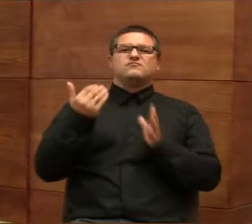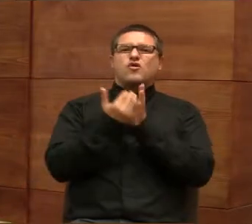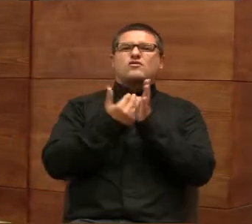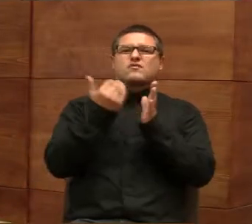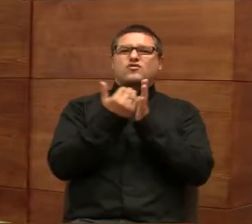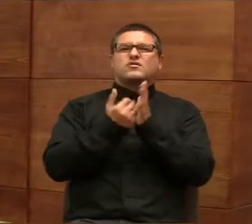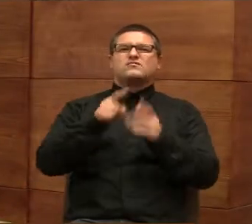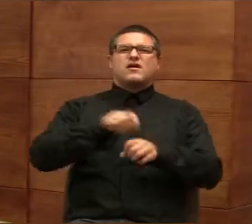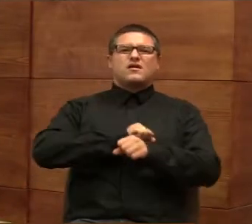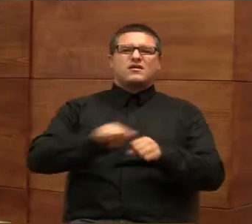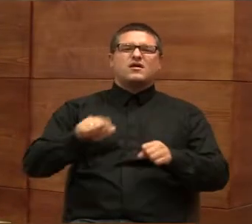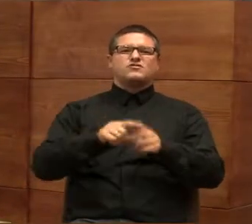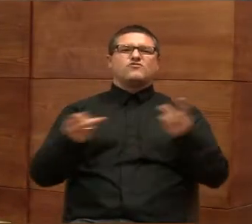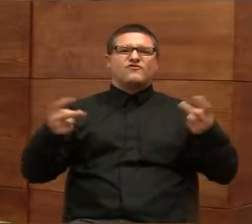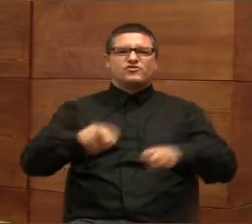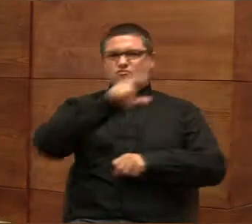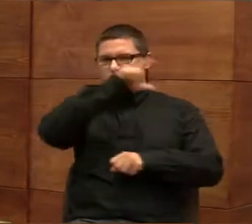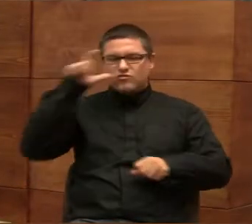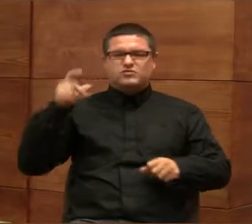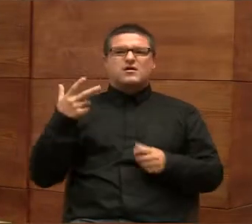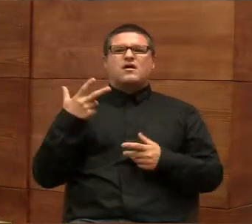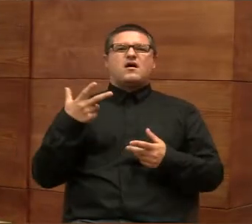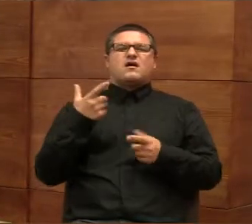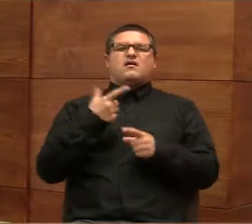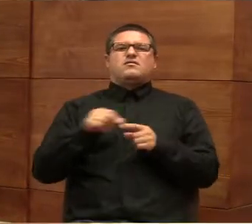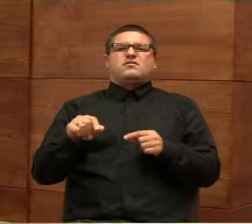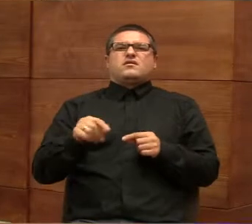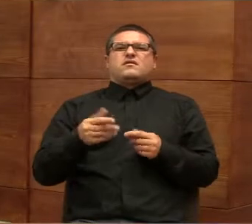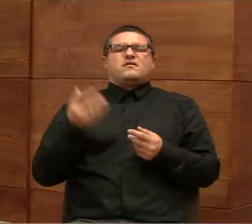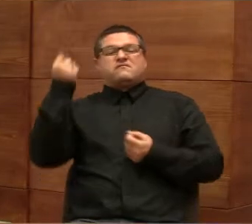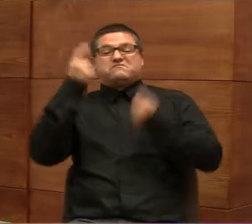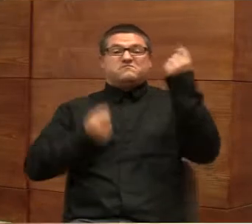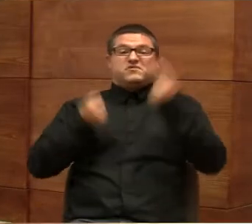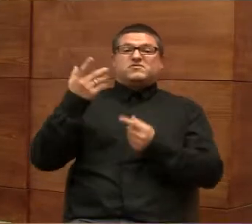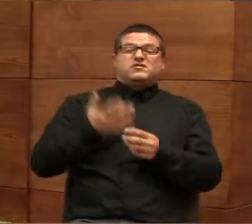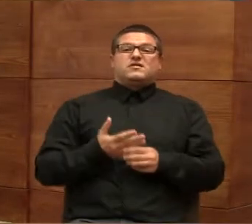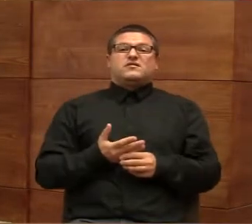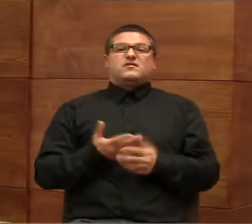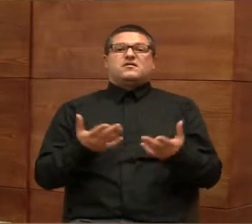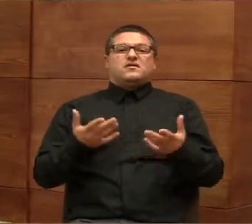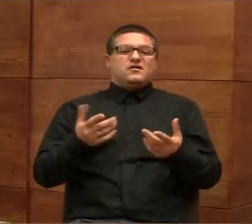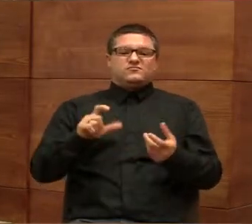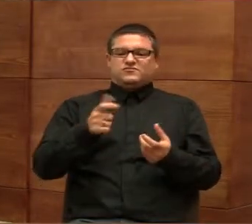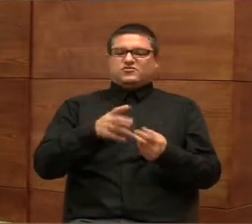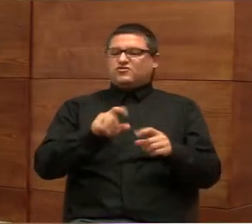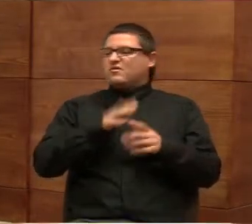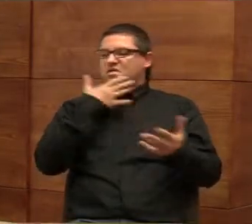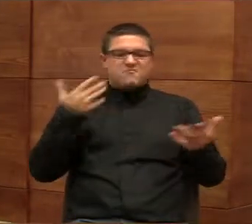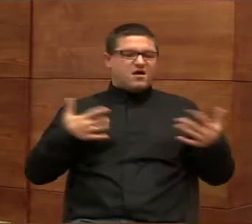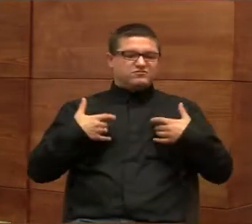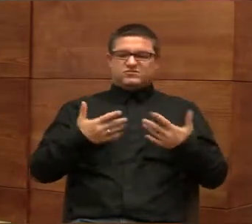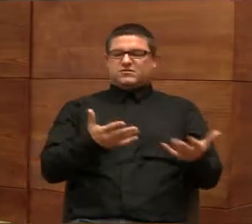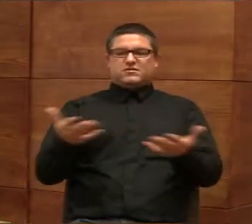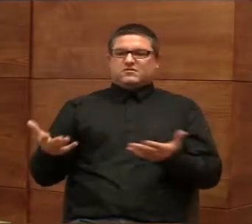jest, system taki jest, system tworzył ludzie, i to nie jest jakieś mityczne, nie wiem, ciało, które nigdzie nie istnieje.